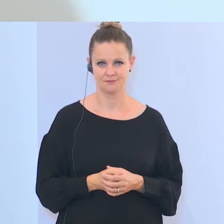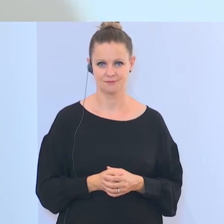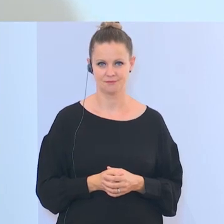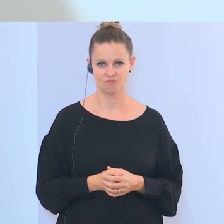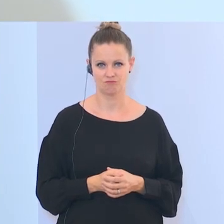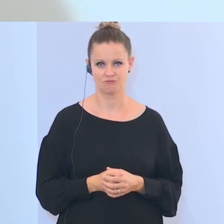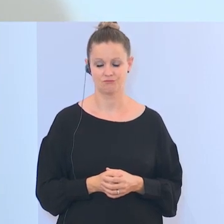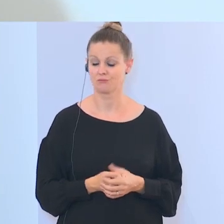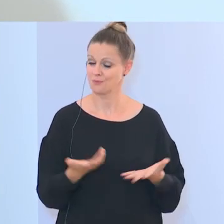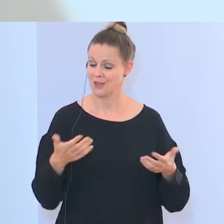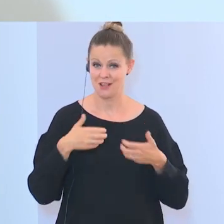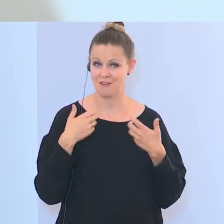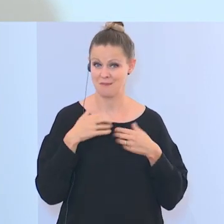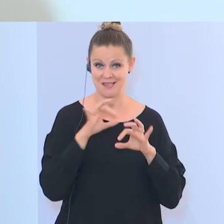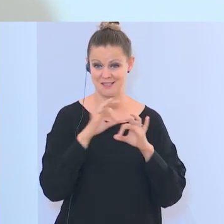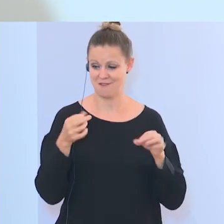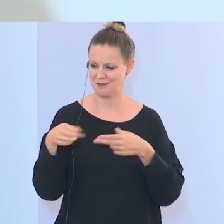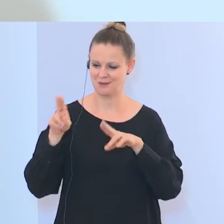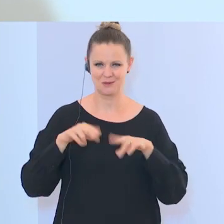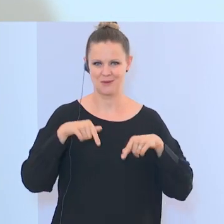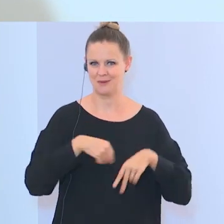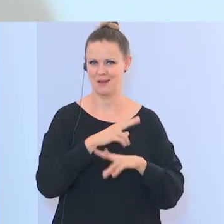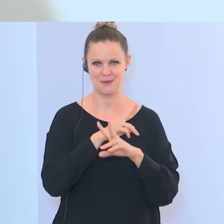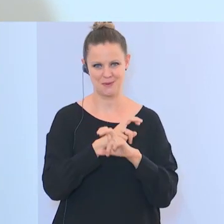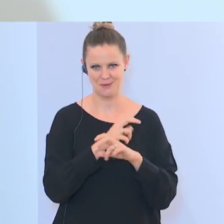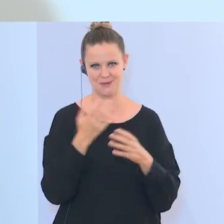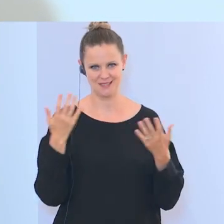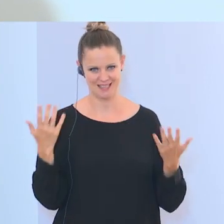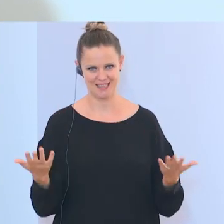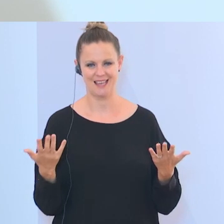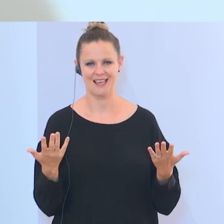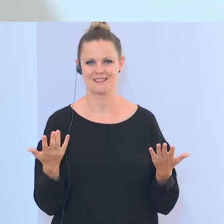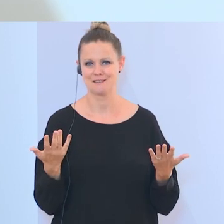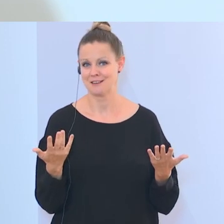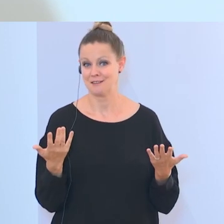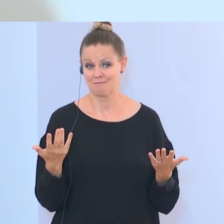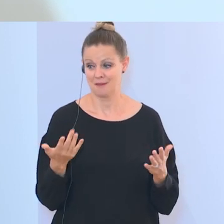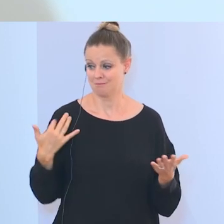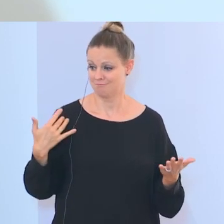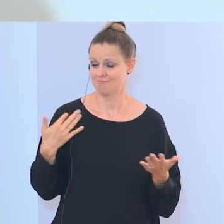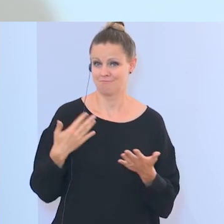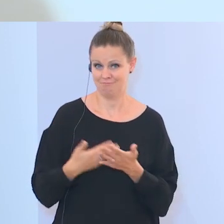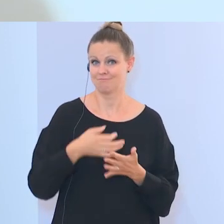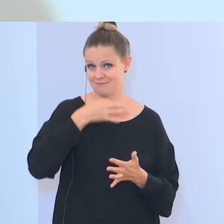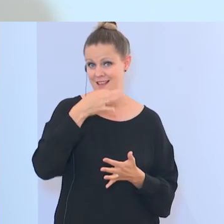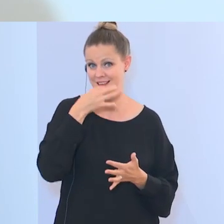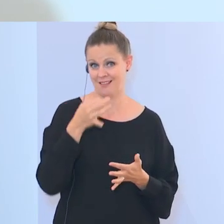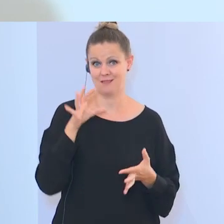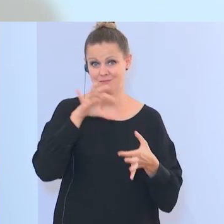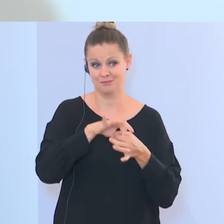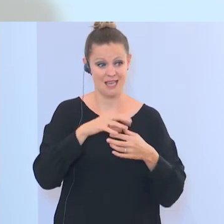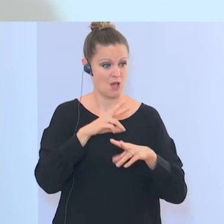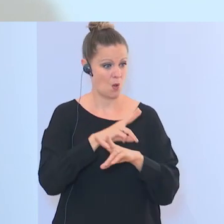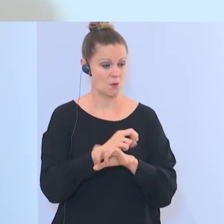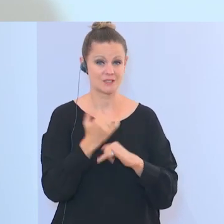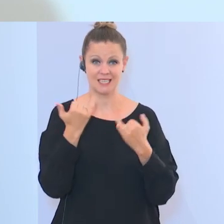Ich freue mich sehr, heute wieder in Österreich zu sein und ich kann mich nur dem anschließen, was gerade gesagt wurde, was Österreich